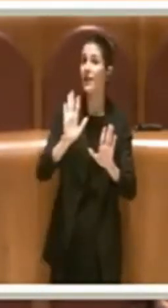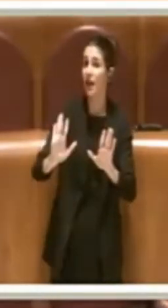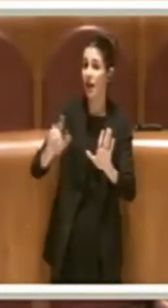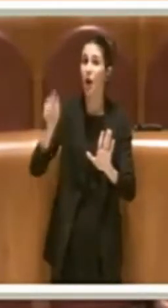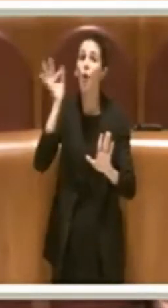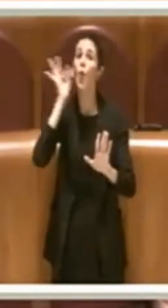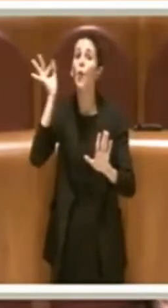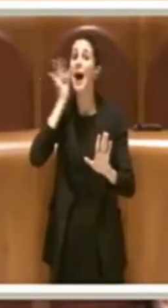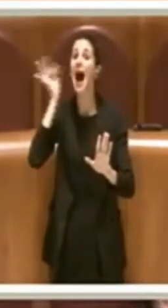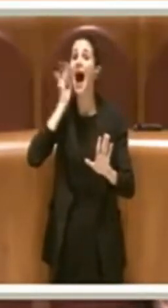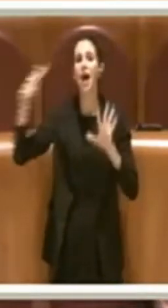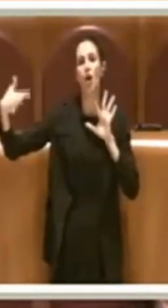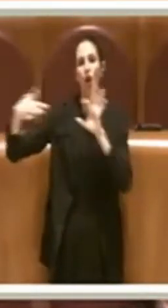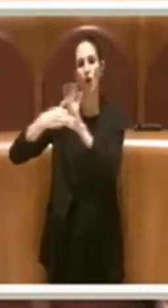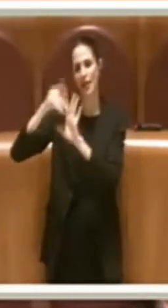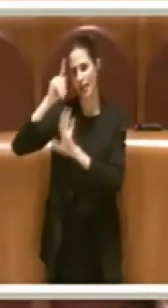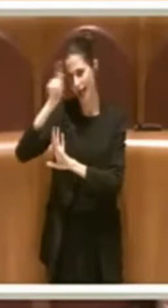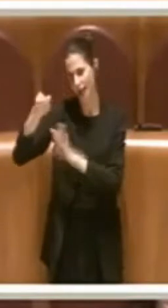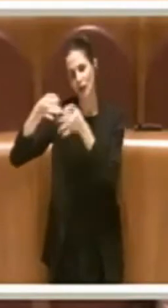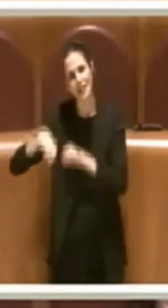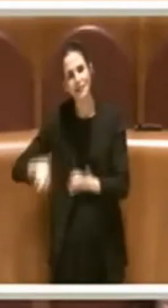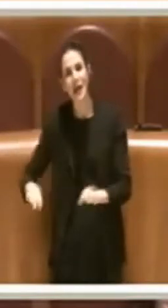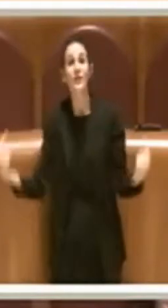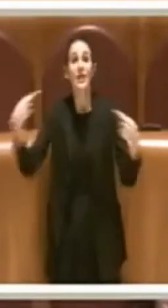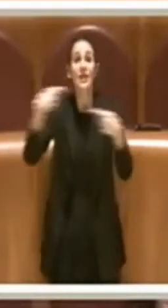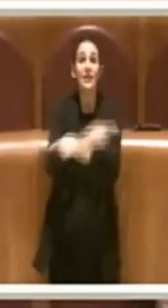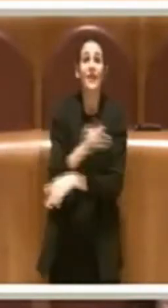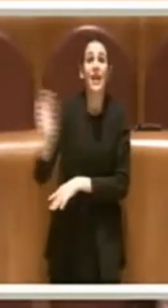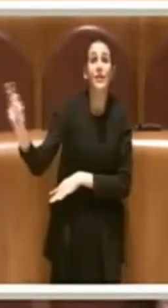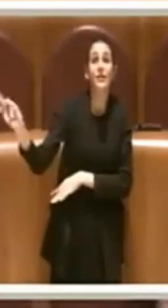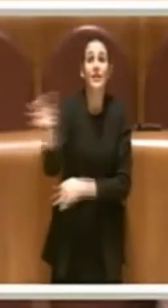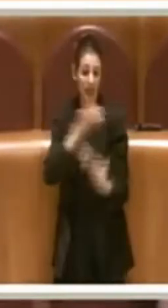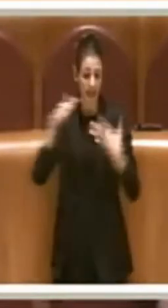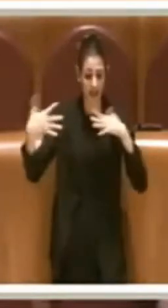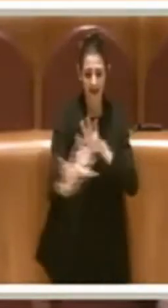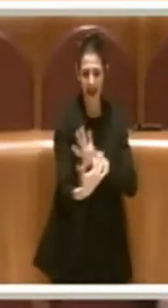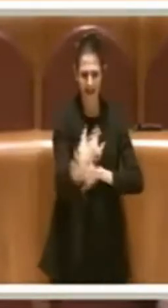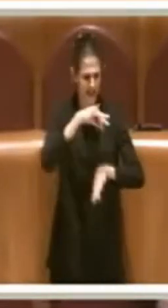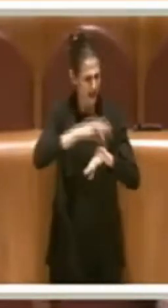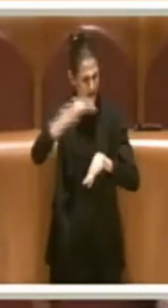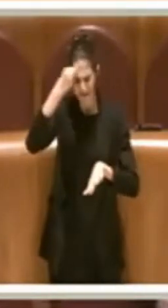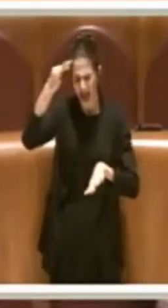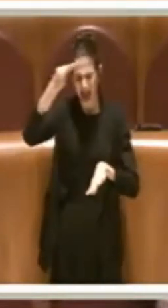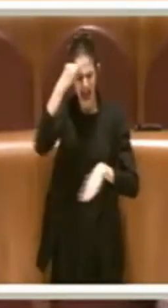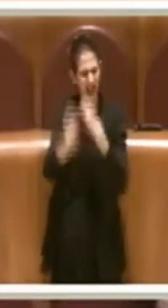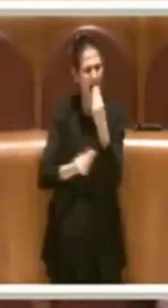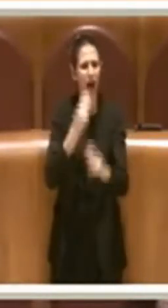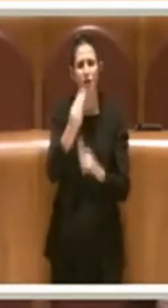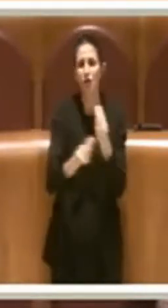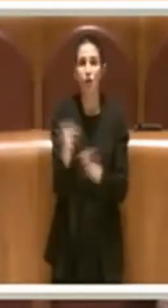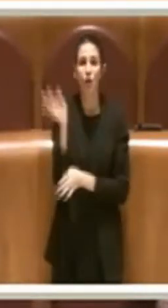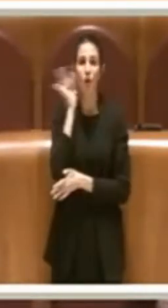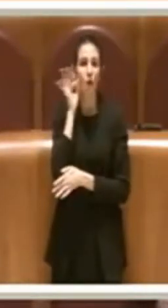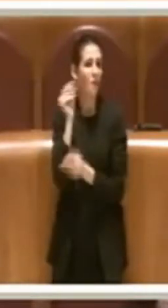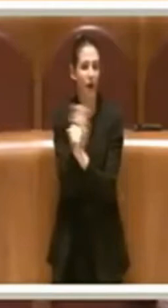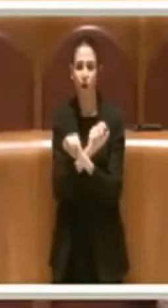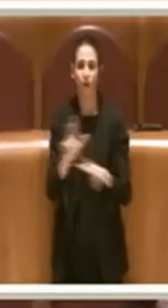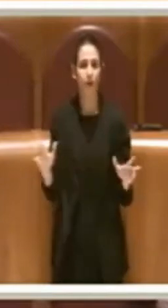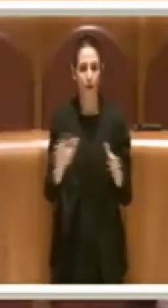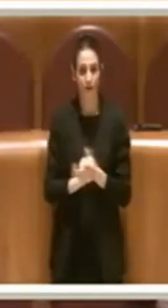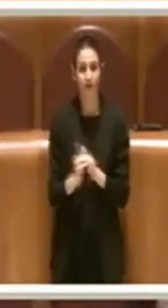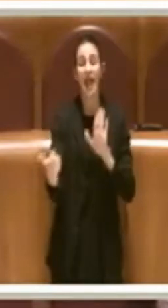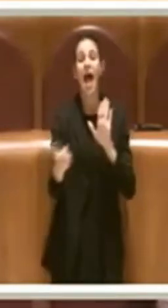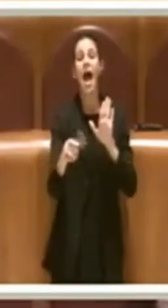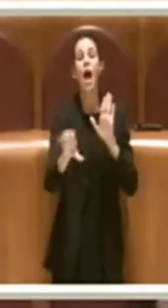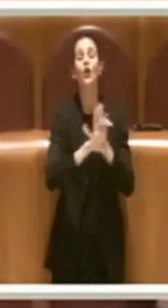E quando si cade in certe patologie si parla di dignità umana. Mentre l'articolo 32 della Costituzione, che si è scoperto